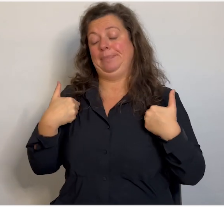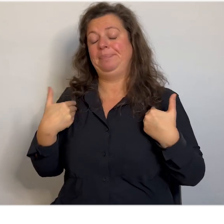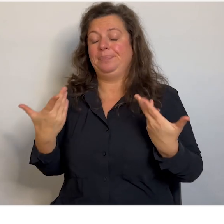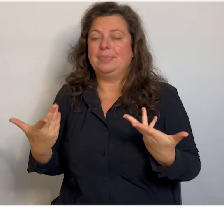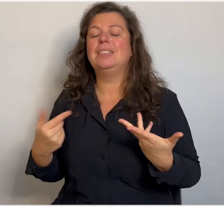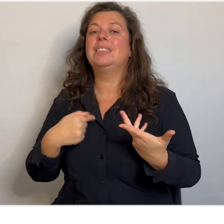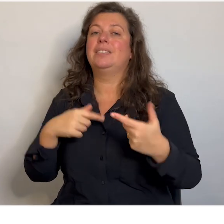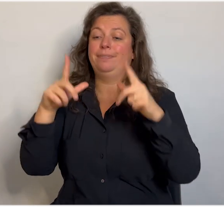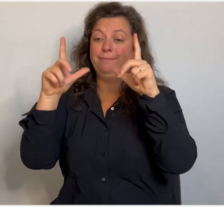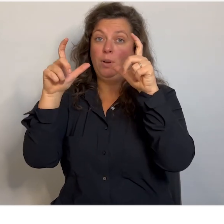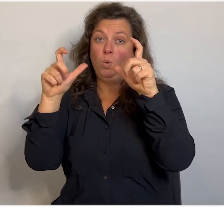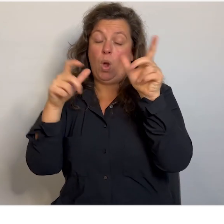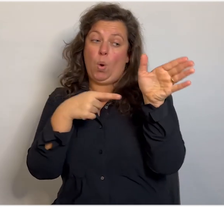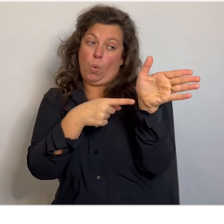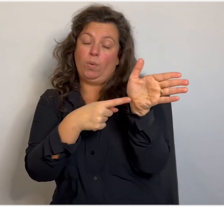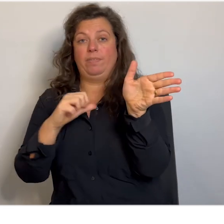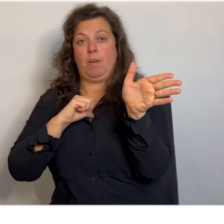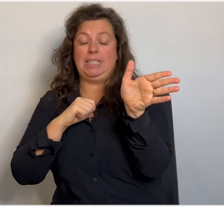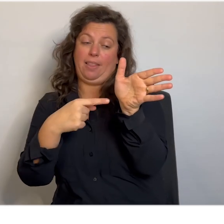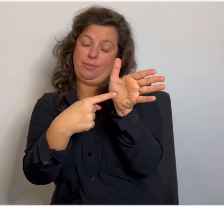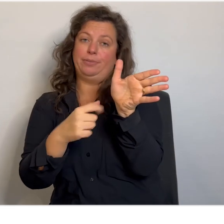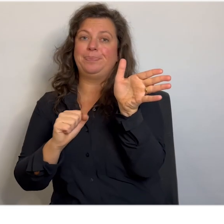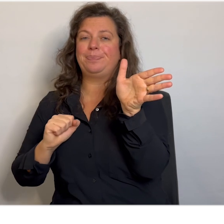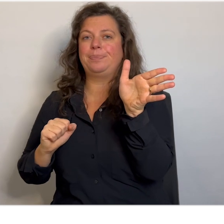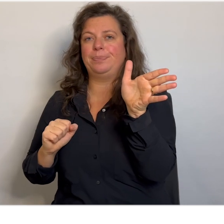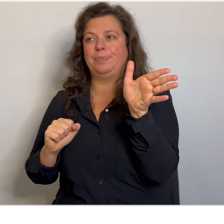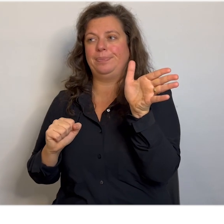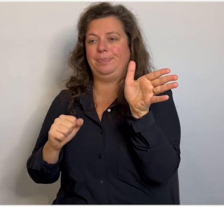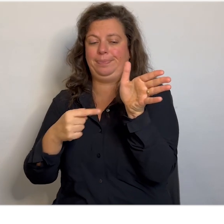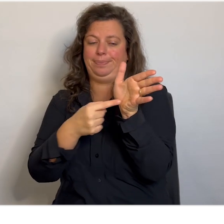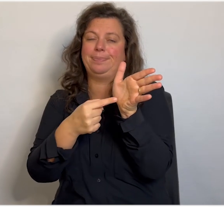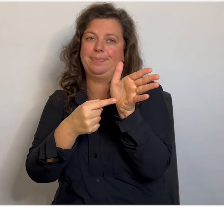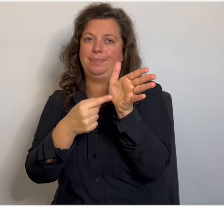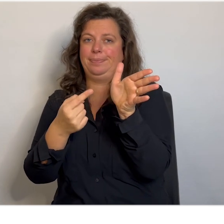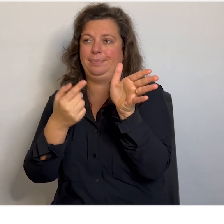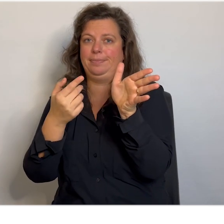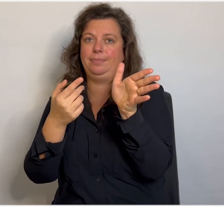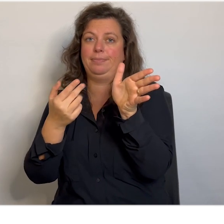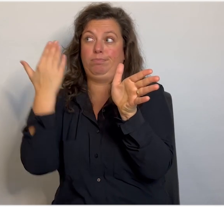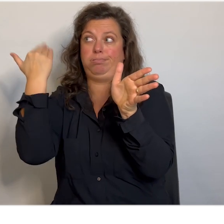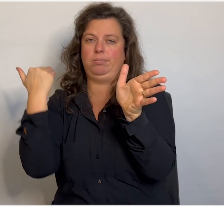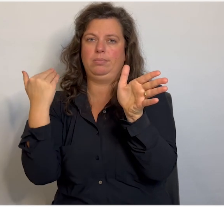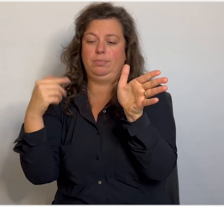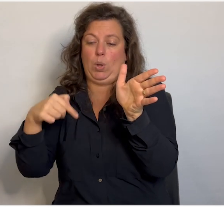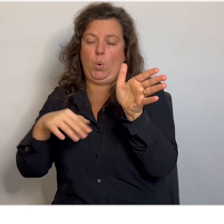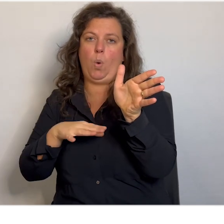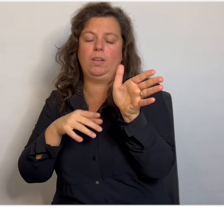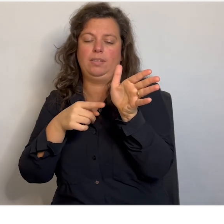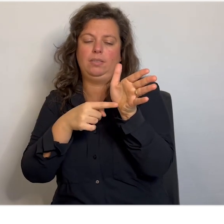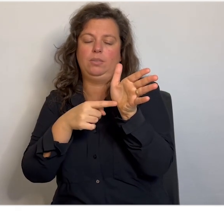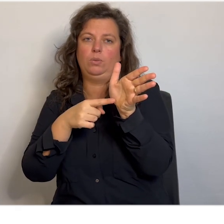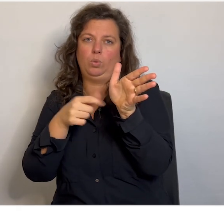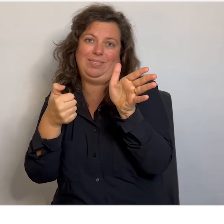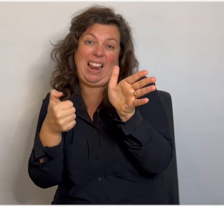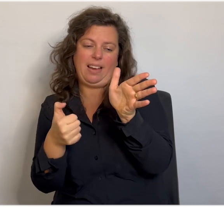Ik heb een foto van mezelf. Dit was ik. En ben ik ook. Maar dit was ik toen ik heel erg klein